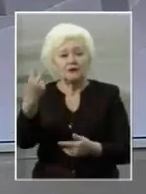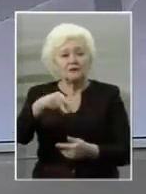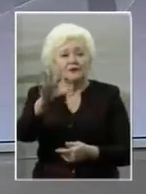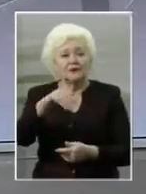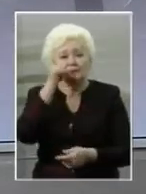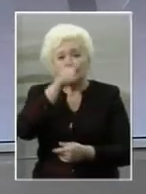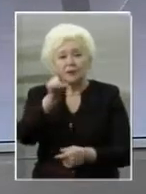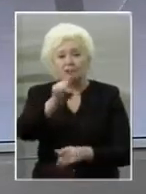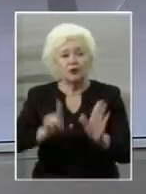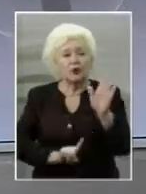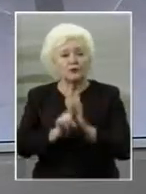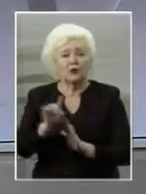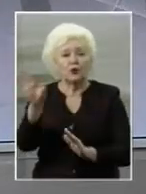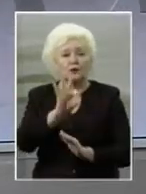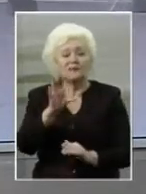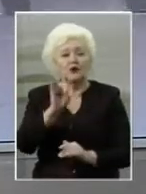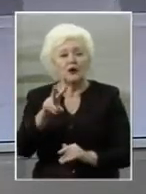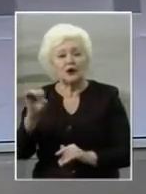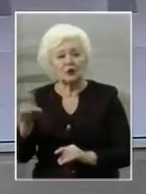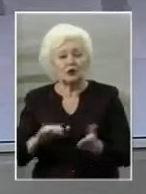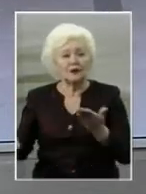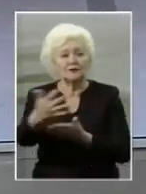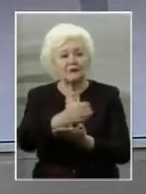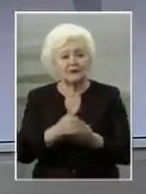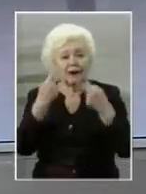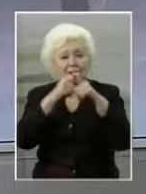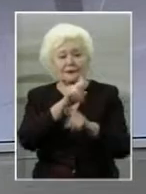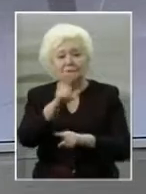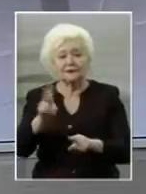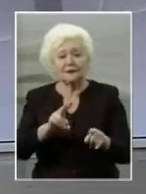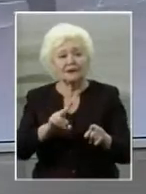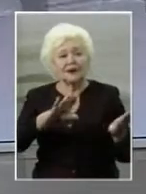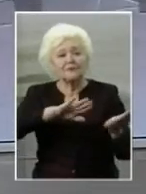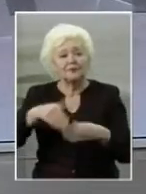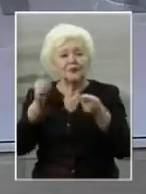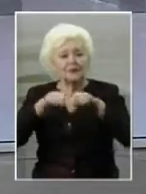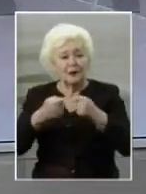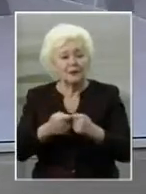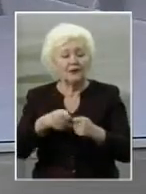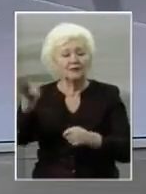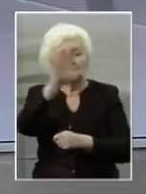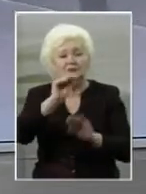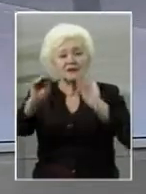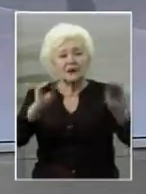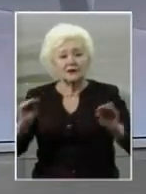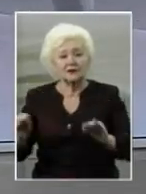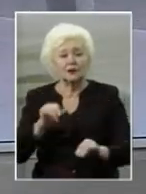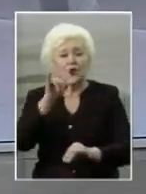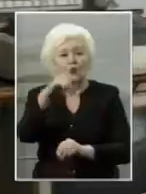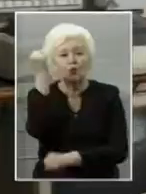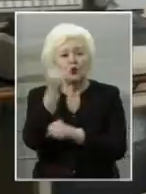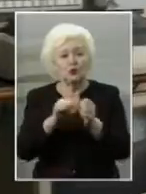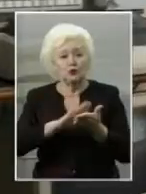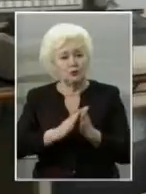років його засновник Олександр Столяров збирає техніку, яка виходить із зужитку майже усі експонати у робочому